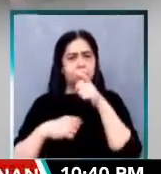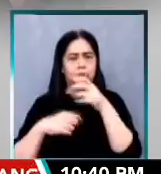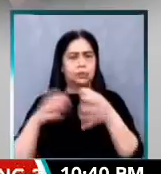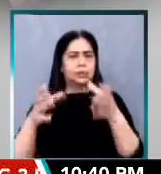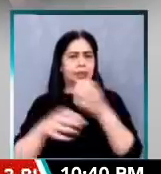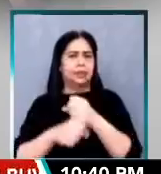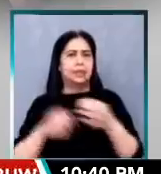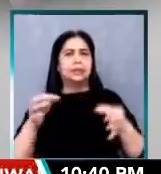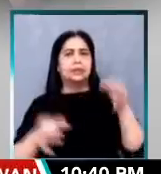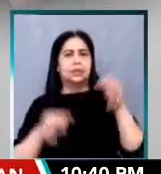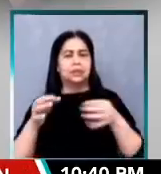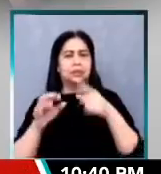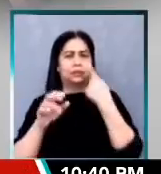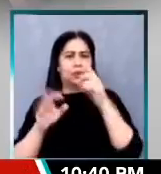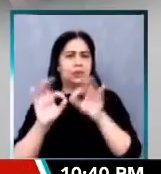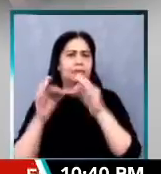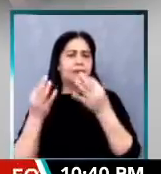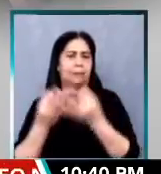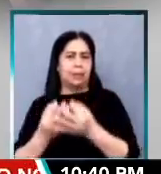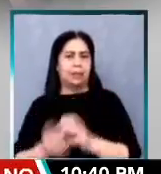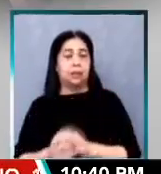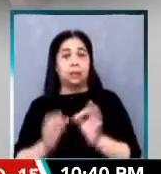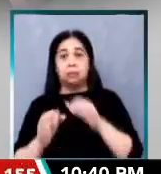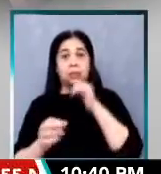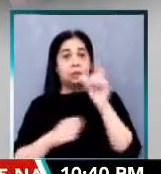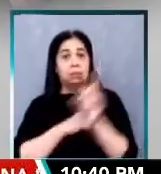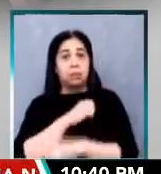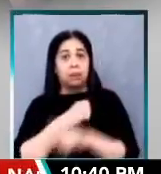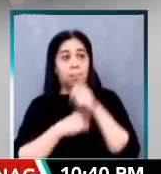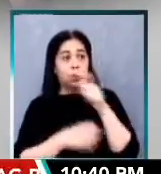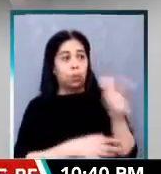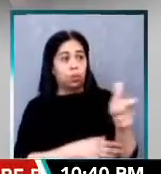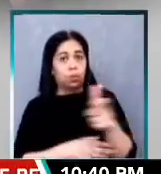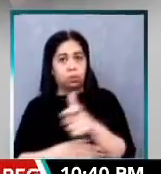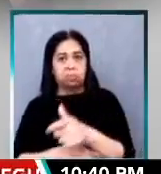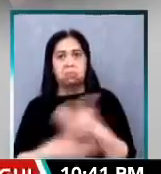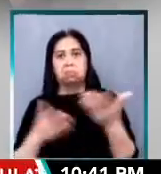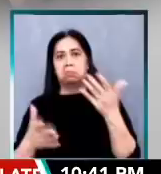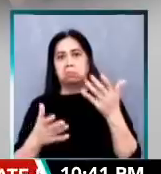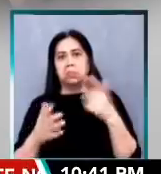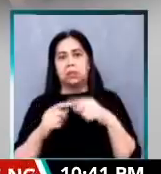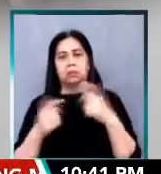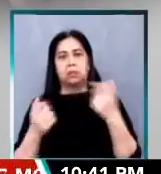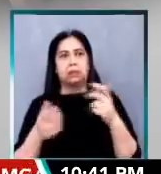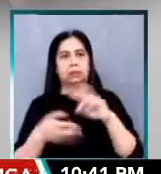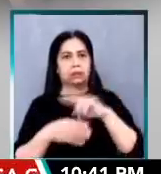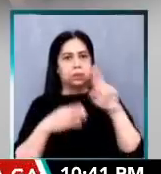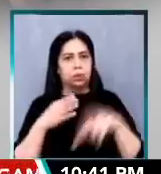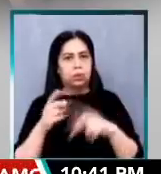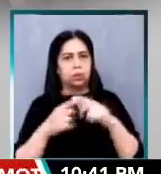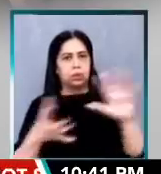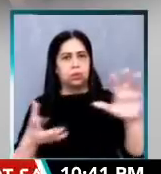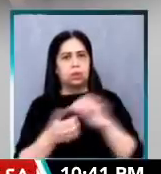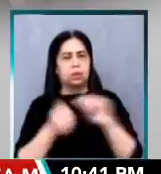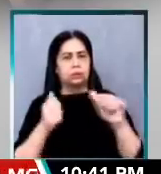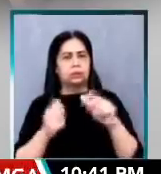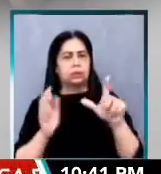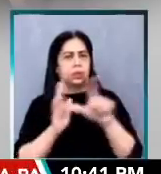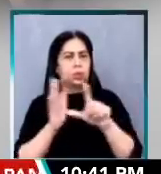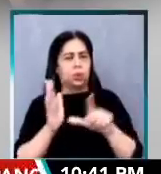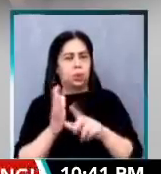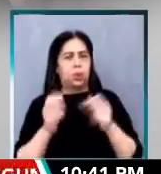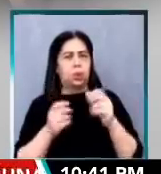naiwat. Kung hindi raw mapaparusahan ang mga pumatay, maari raw itong humantong sa pagkawasak ng batas at kaayusan sa